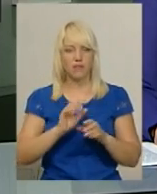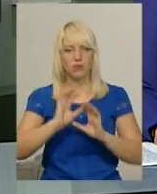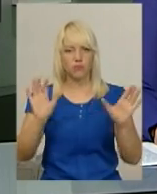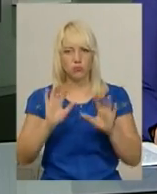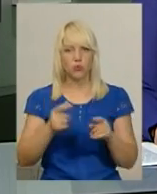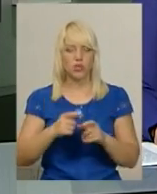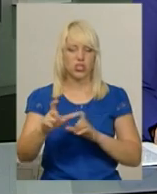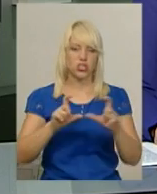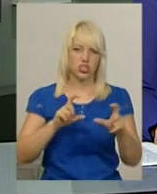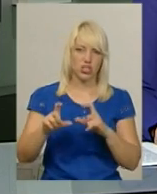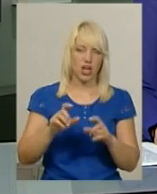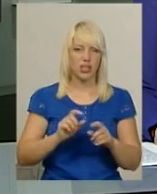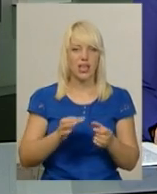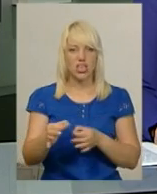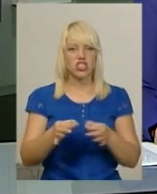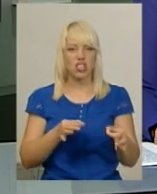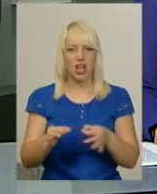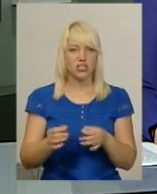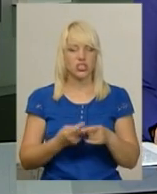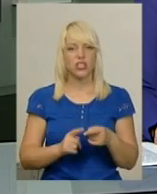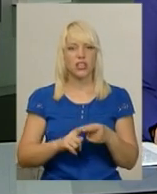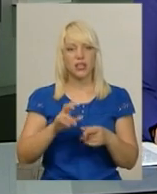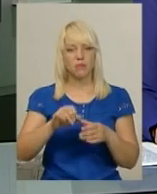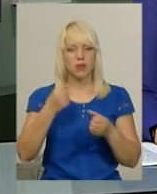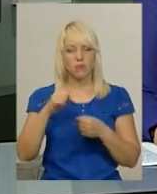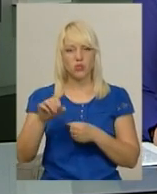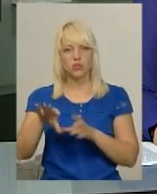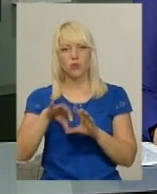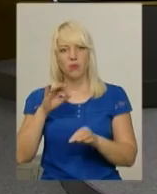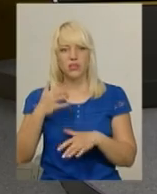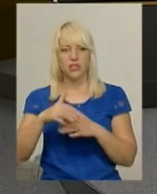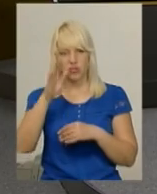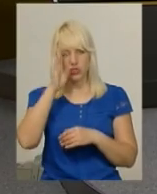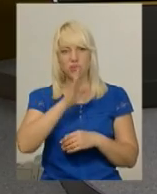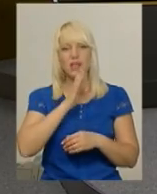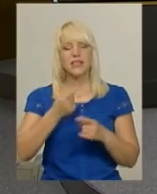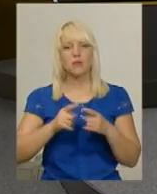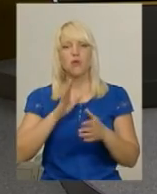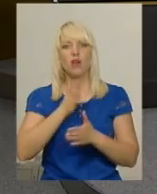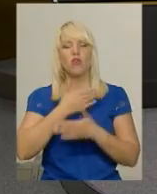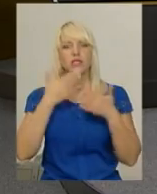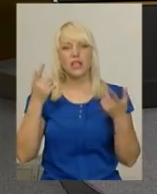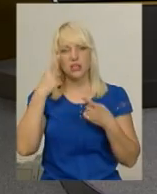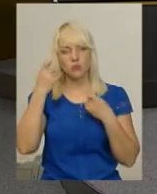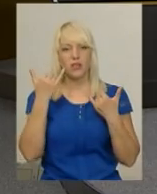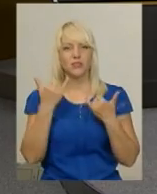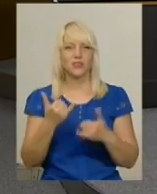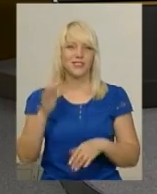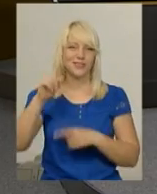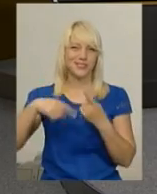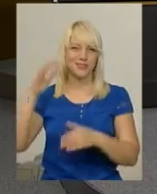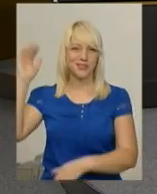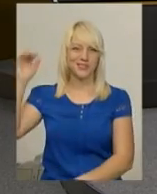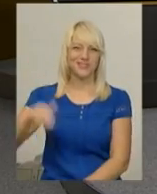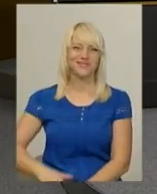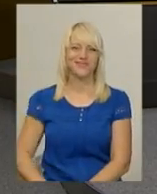Переможців обирали в кожному з видів програми серед чоловіків та жінок. Це була остання інформація на сьогодні. Побачимось!